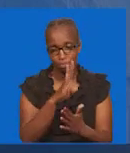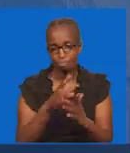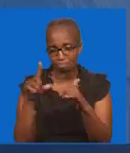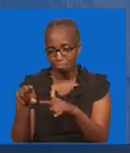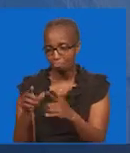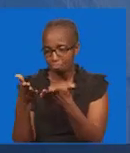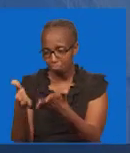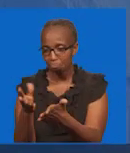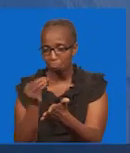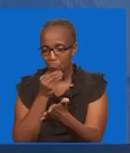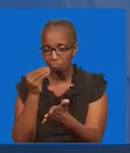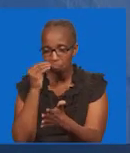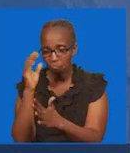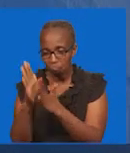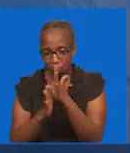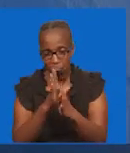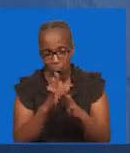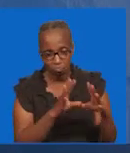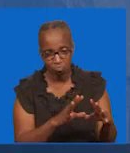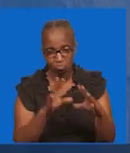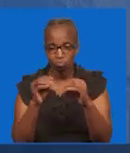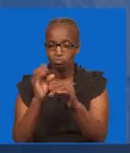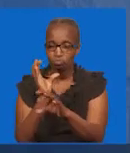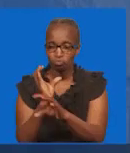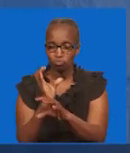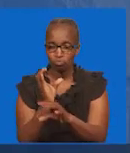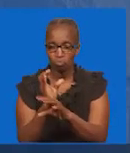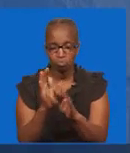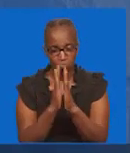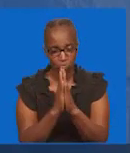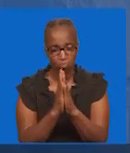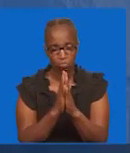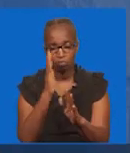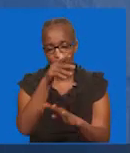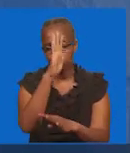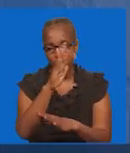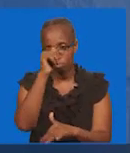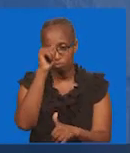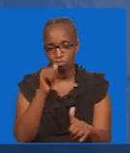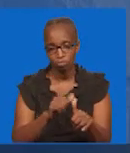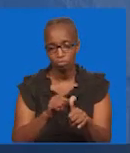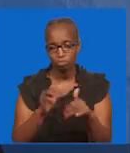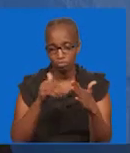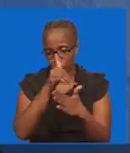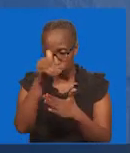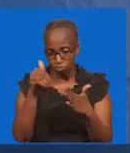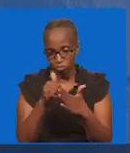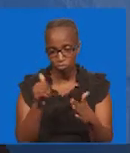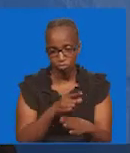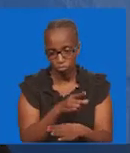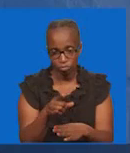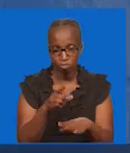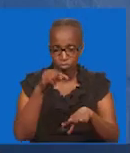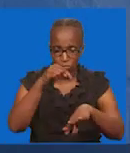kuena Kanisani Ninawatakia Mbada Njema Mungu Wakumbuke Mungu Wakabariki Watumishu Wote Wamunyizi Mungu Mali